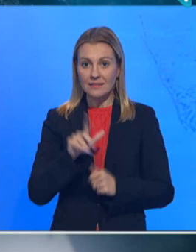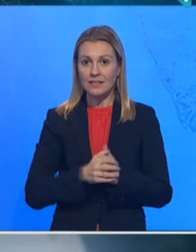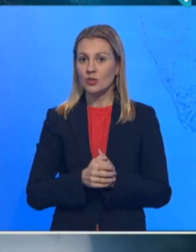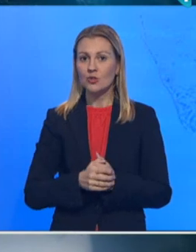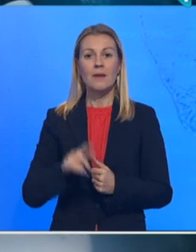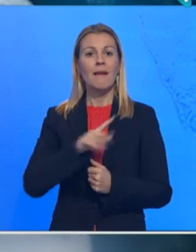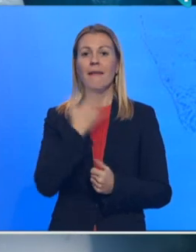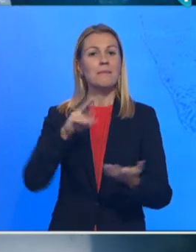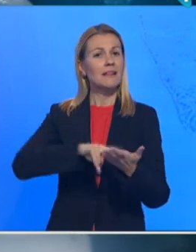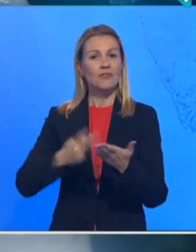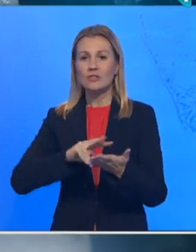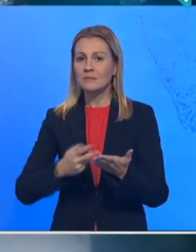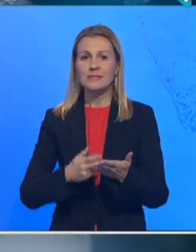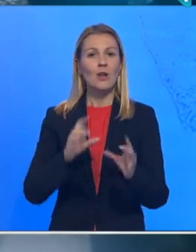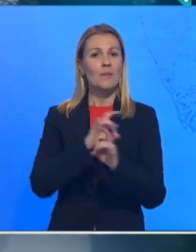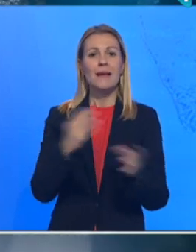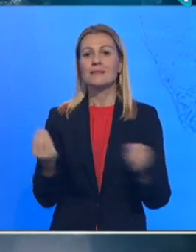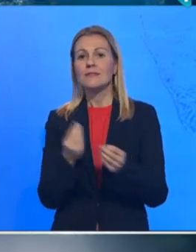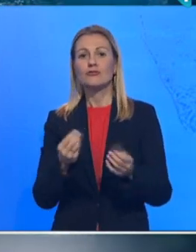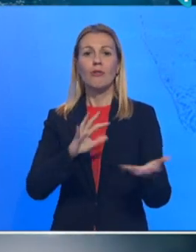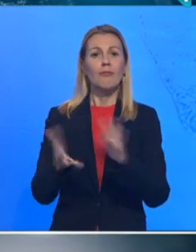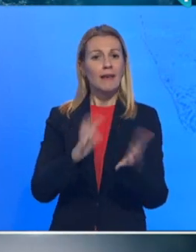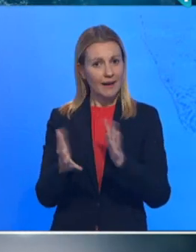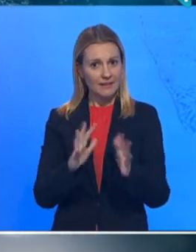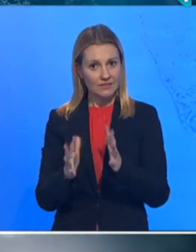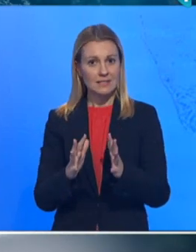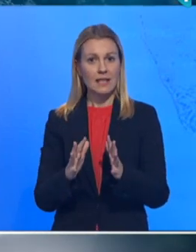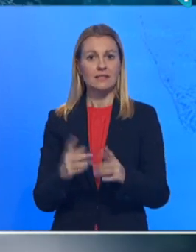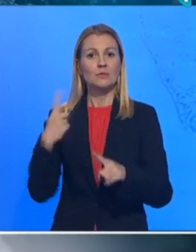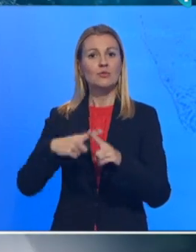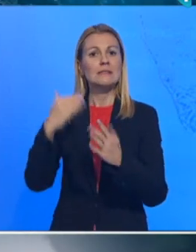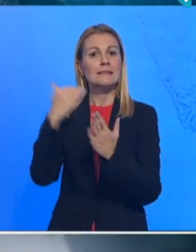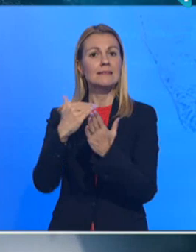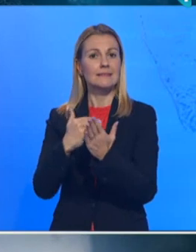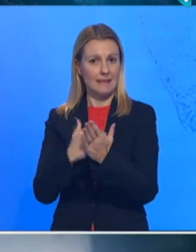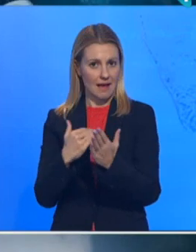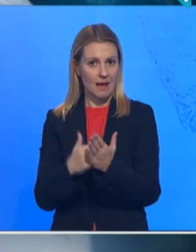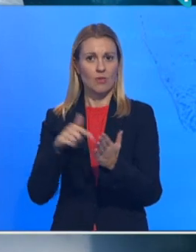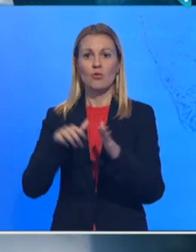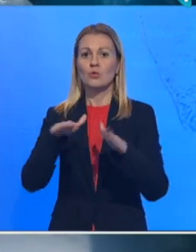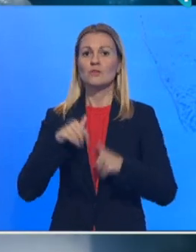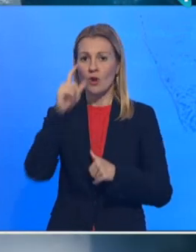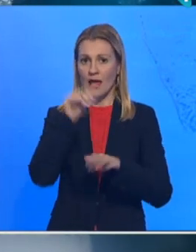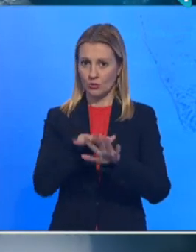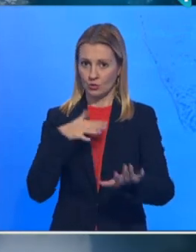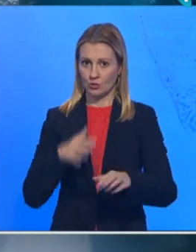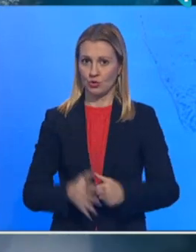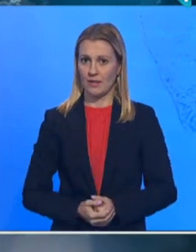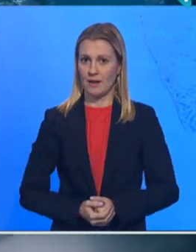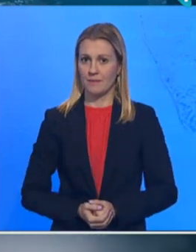dvosmisleno, bez bilo kakve relativizacije u zakonskom obliku usvojeno u Narodnoj skupštini.